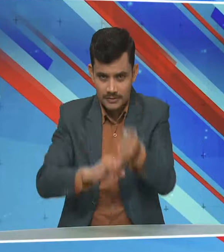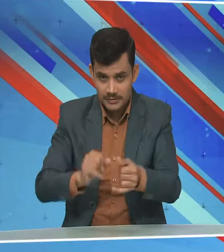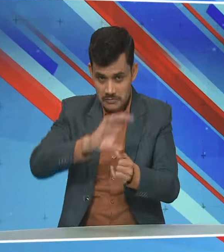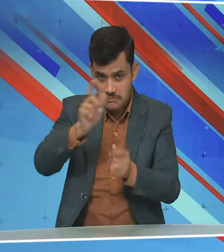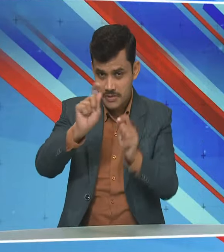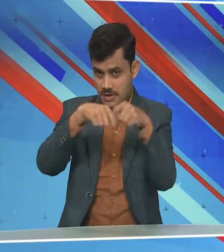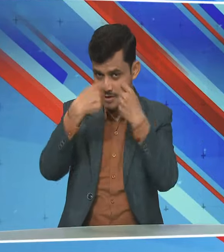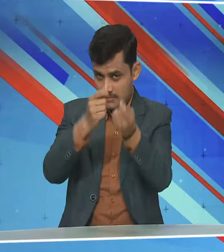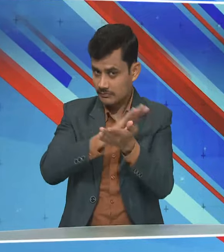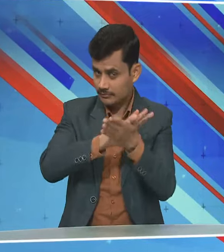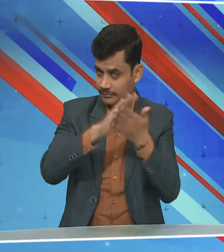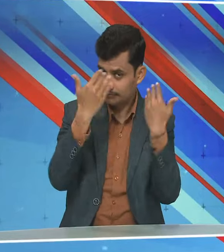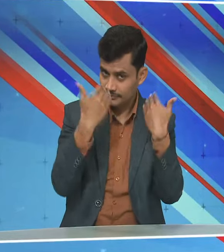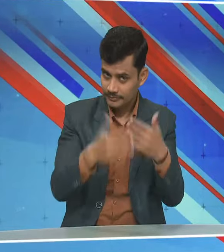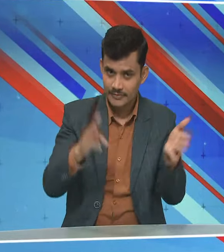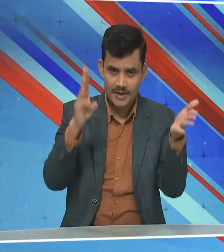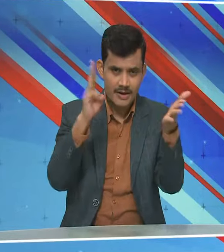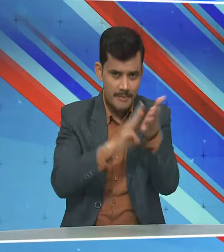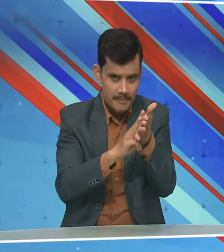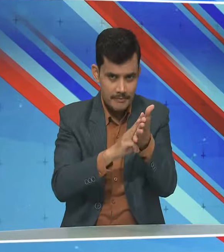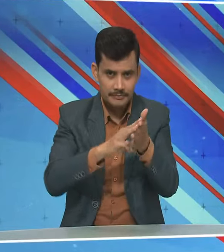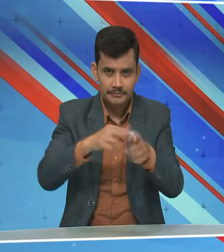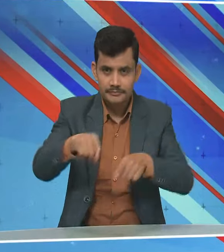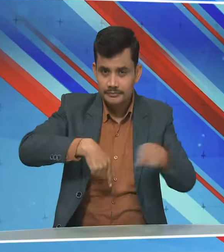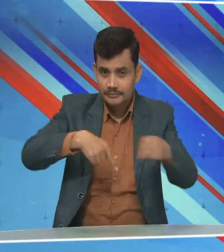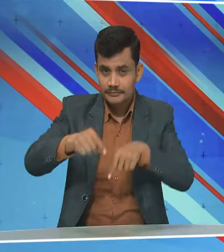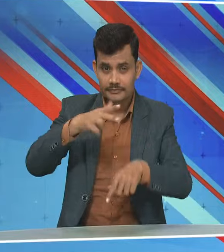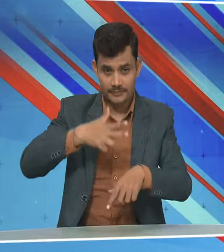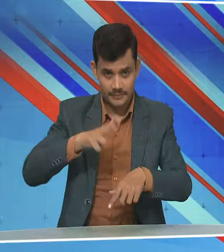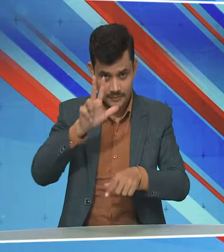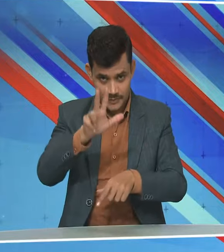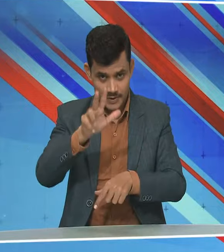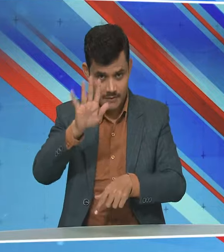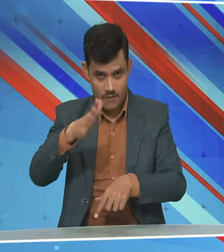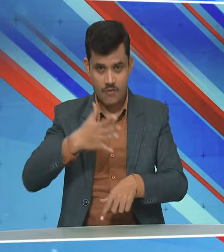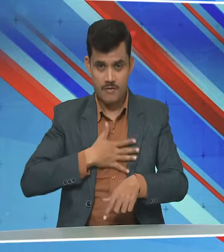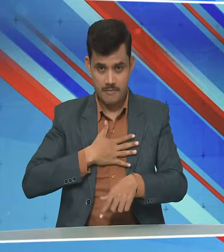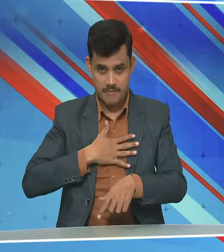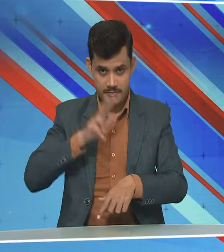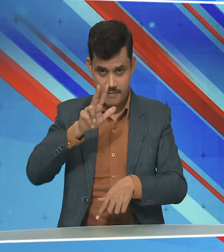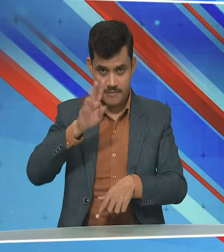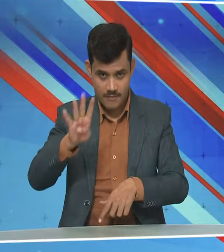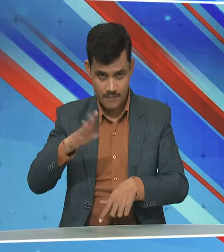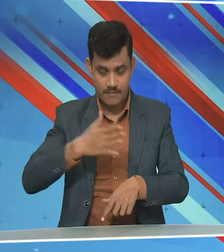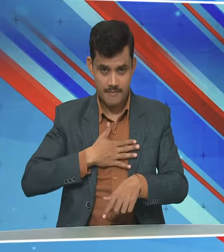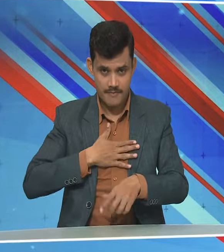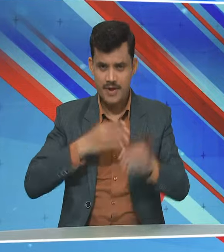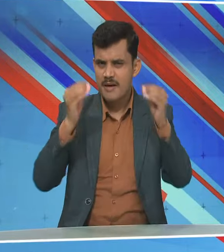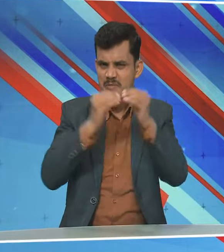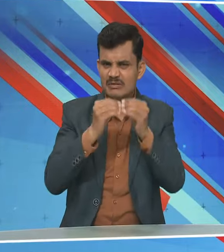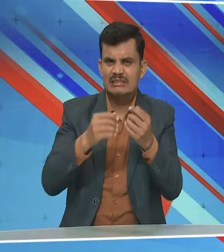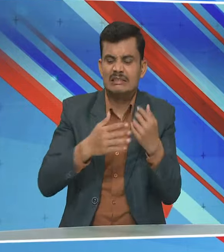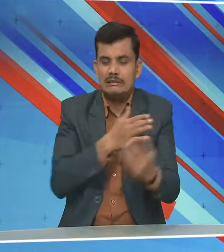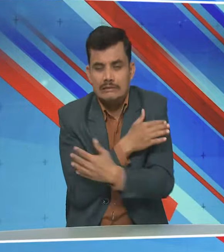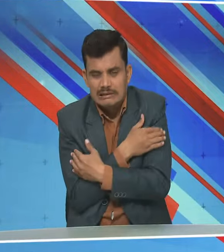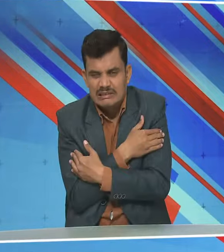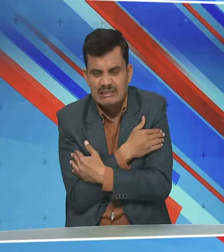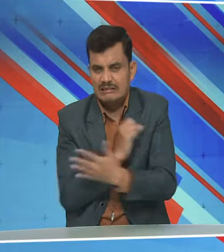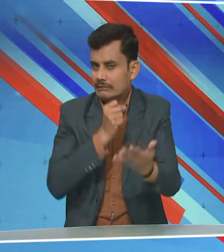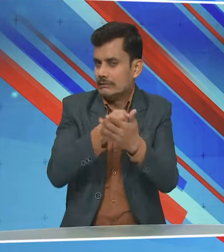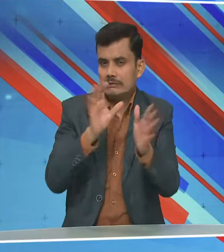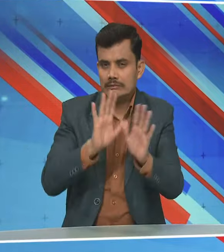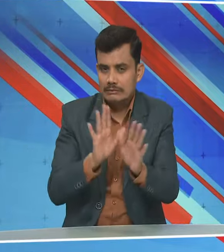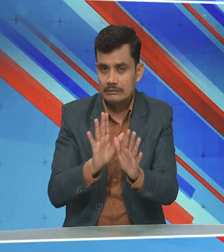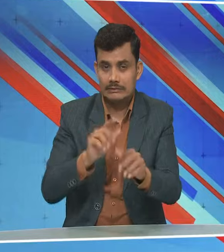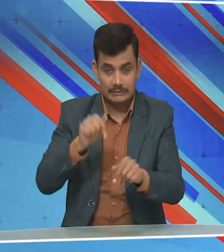को अंत किया मारको यांसन ने नाबाद 84 रन बनाए कप्तान बवुमा चोट के कारण खेलने नहीं उतरे इस